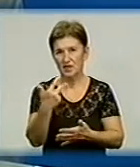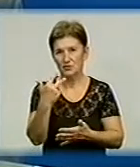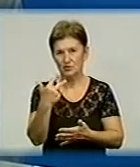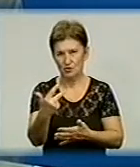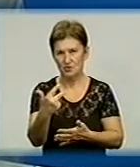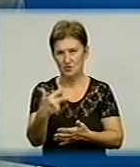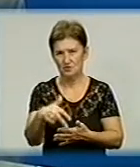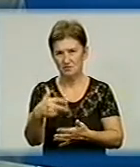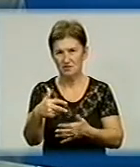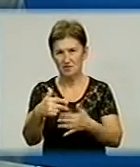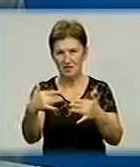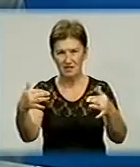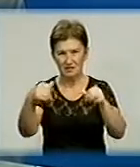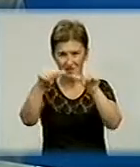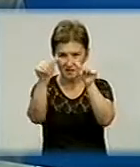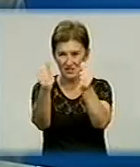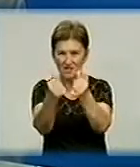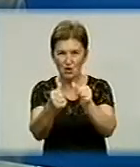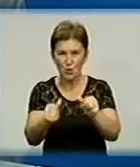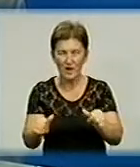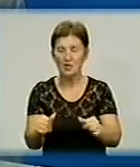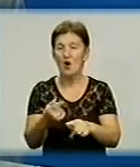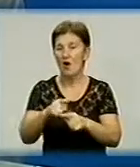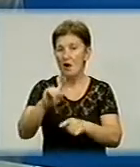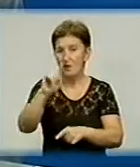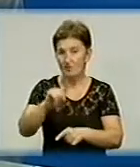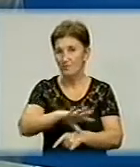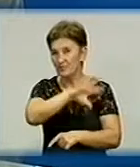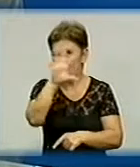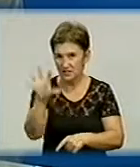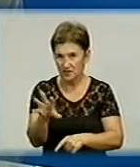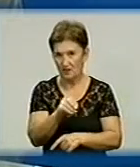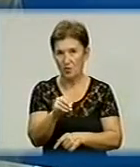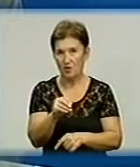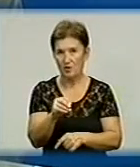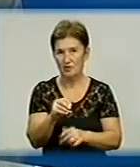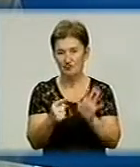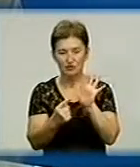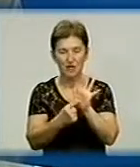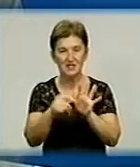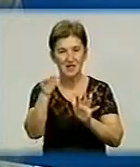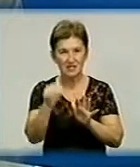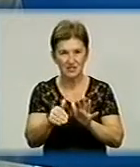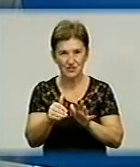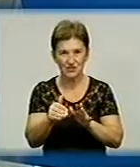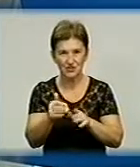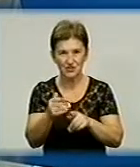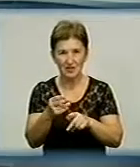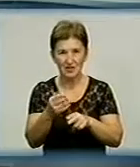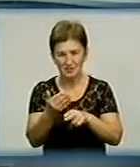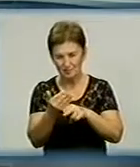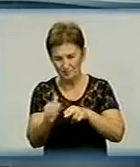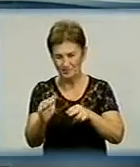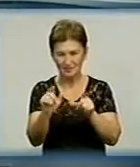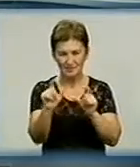виявлено в цих двох спорудах. Так що всього, от уявіть свій масив кераміки, 6 тисяч фрагментів кераміки, які були виявлені